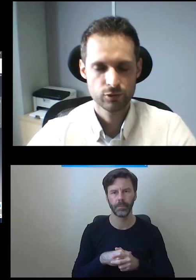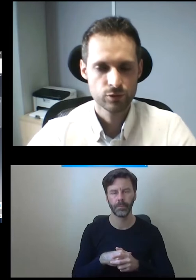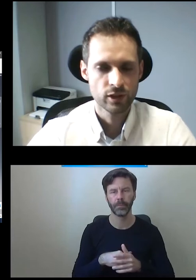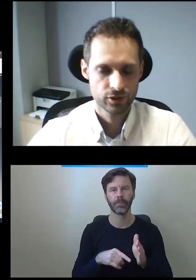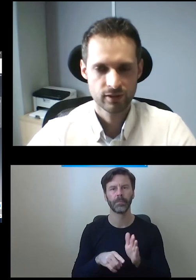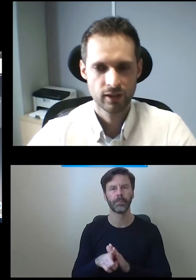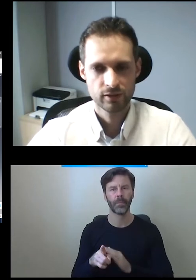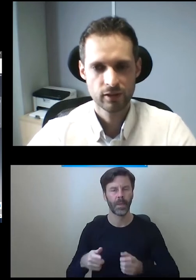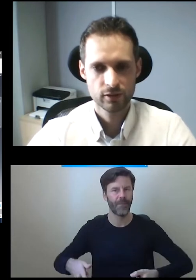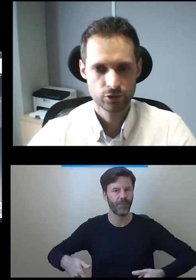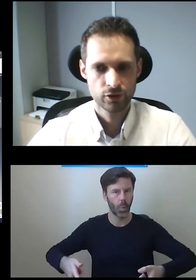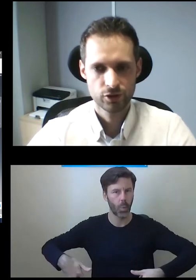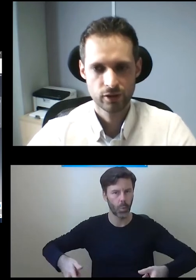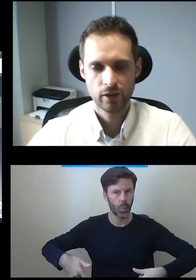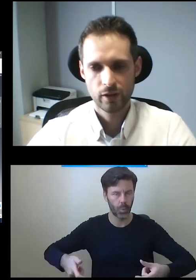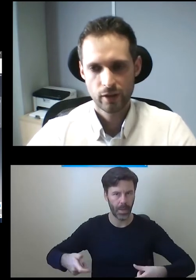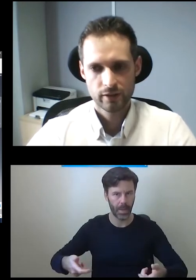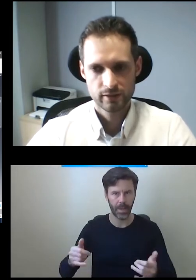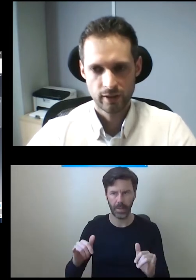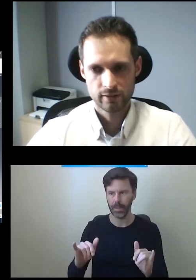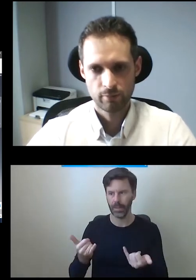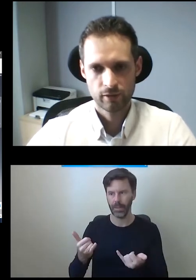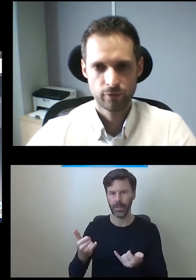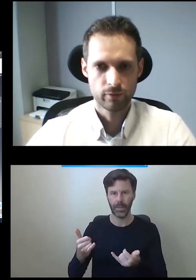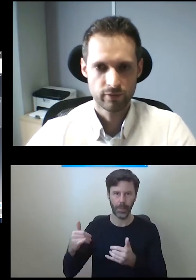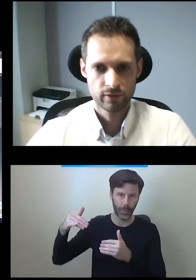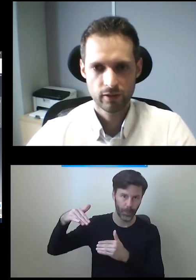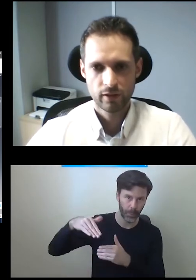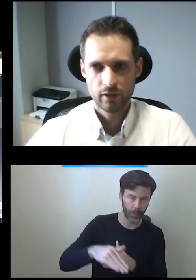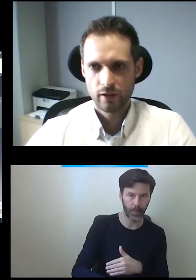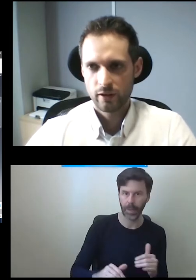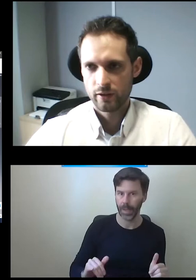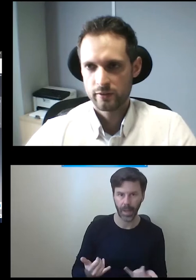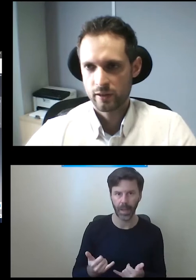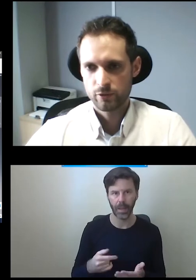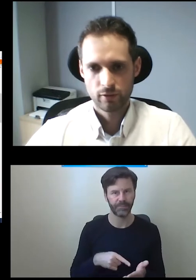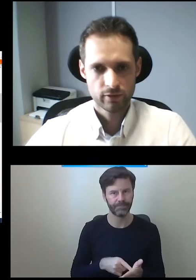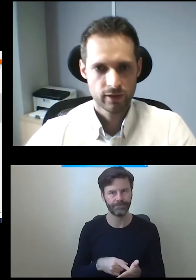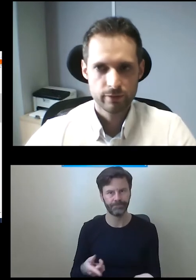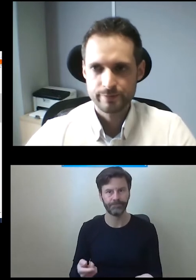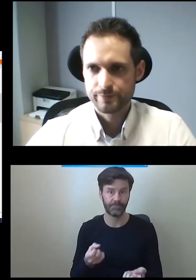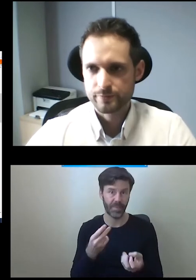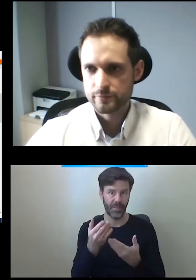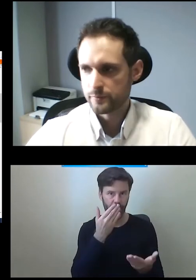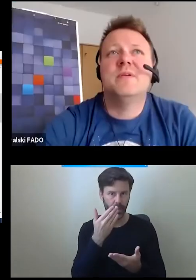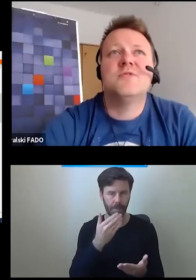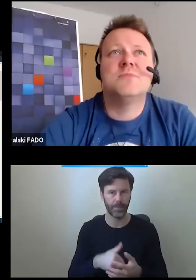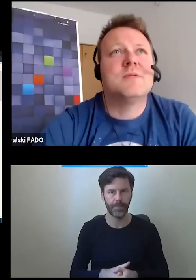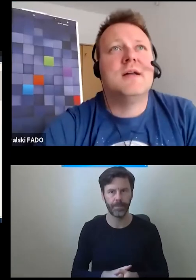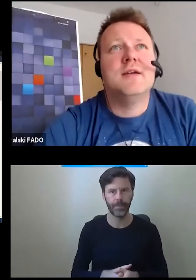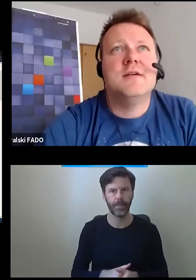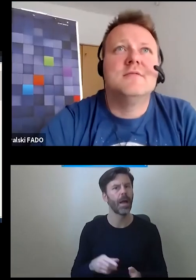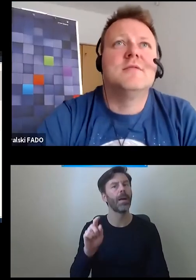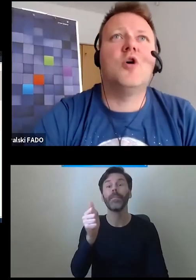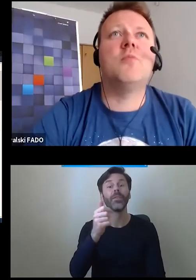jakby sunięcie się, zjechanie, stoczenie się z tej platformy. Więc tak by to wyglądało. Mamy pierwsze